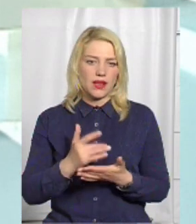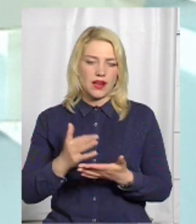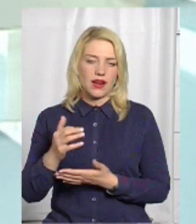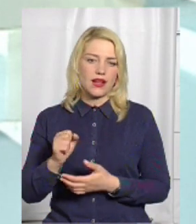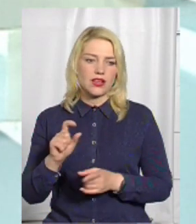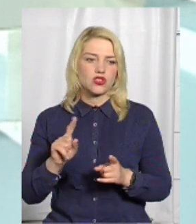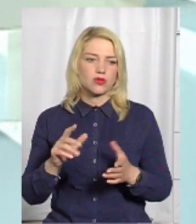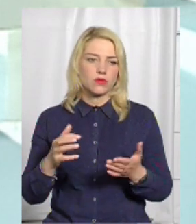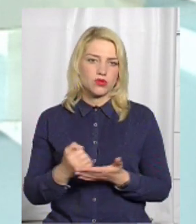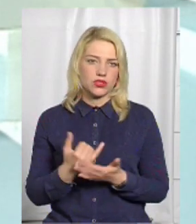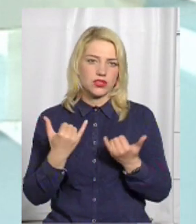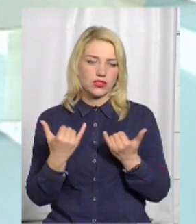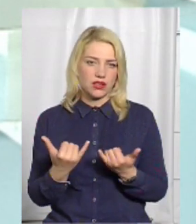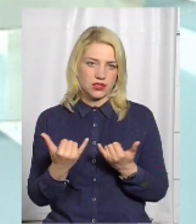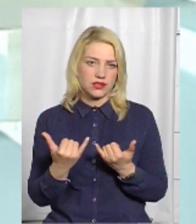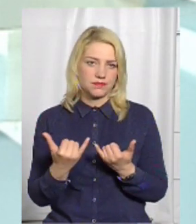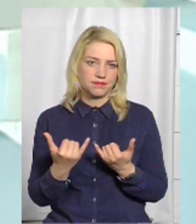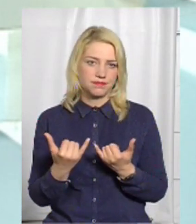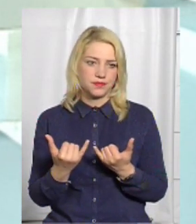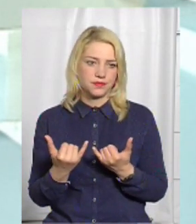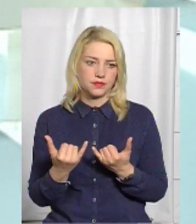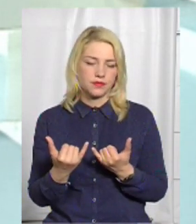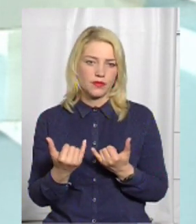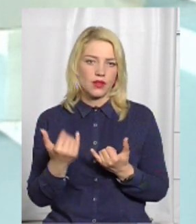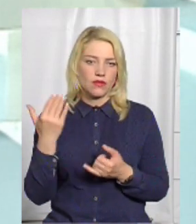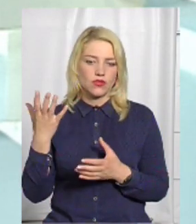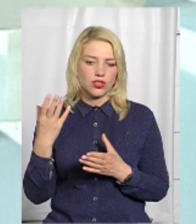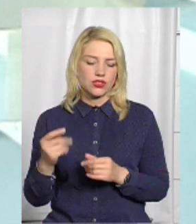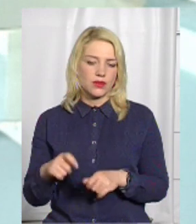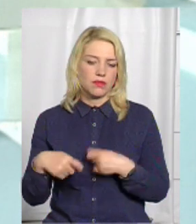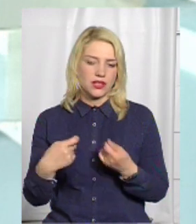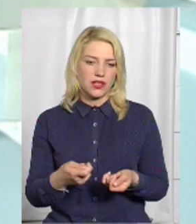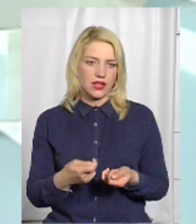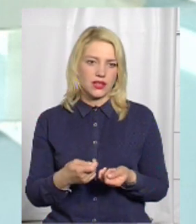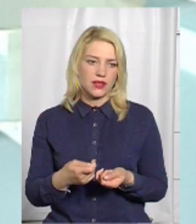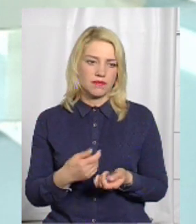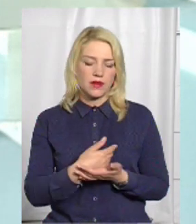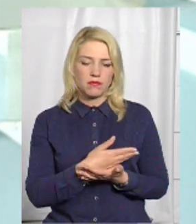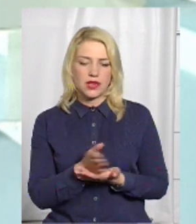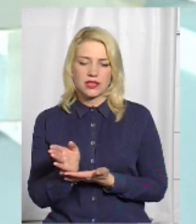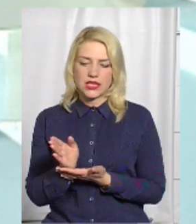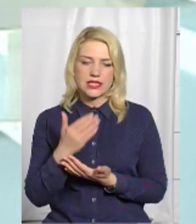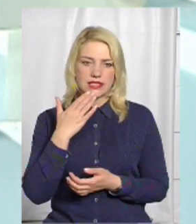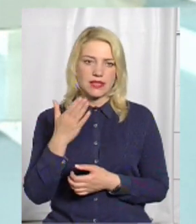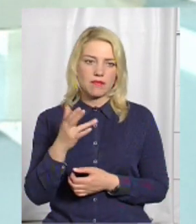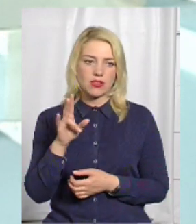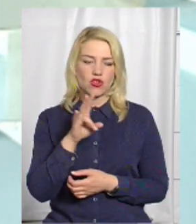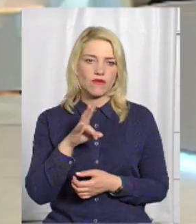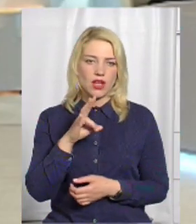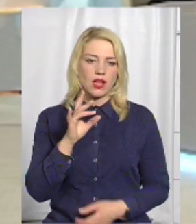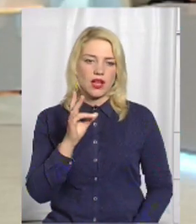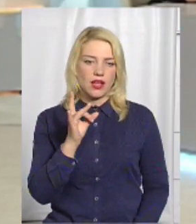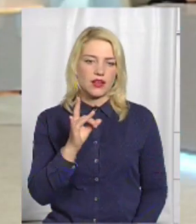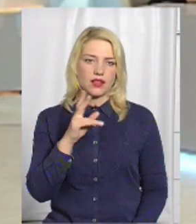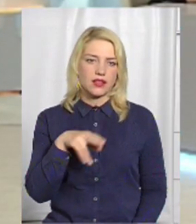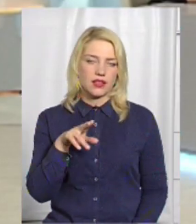Але що виходить зараз? Вони ще передали, переадресували запит в Новолушицьку РДА,